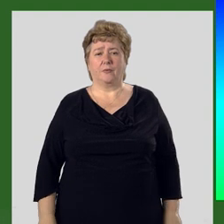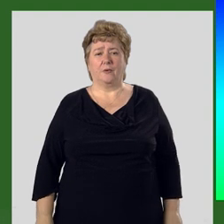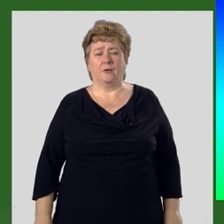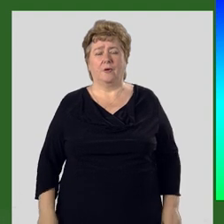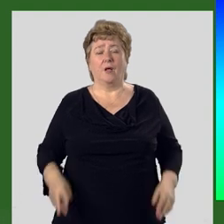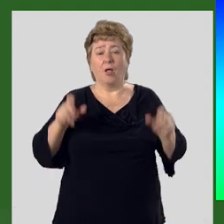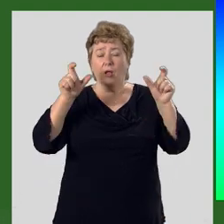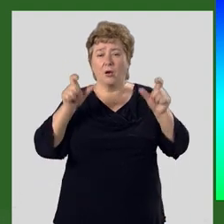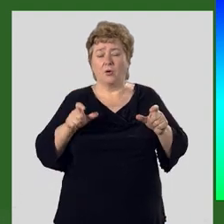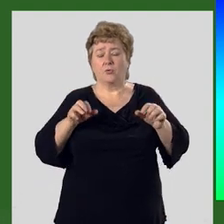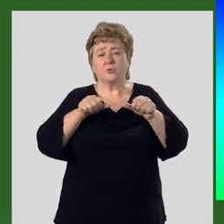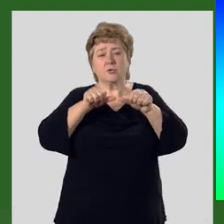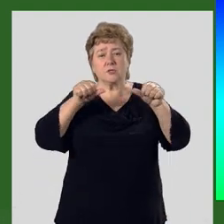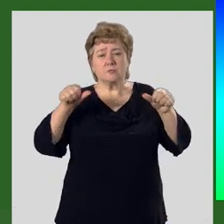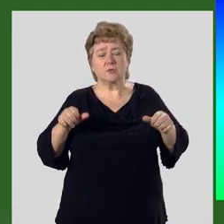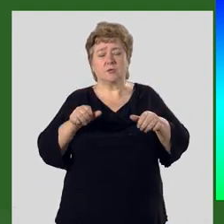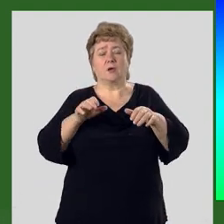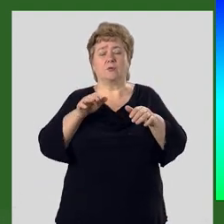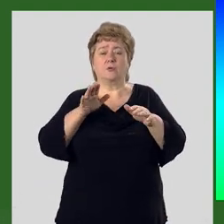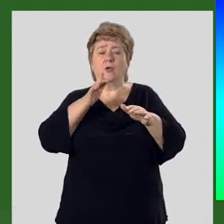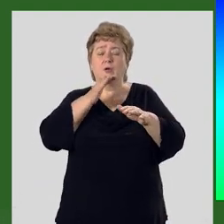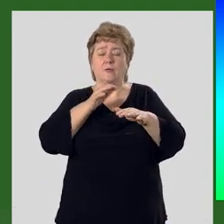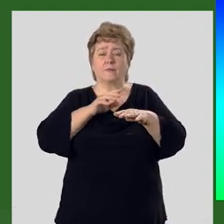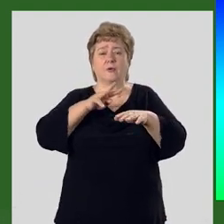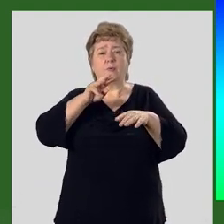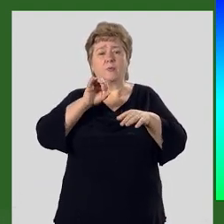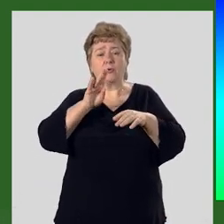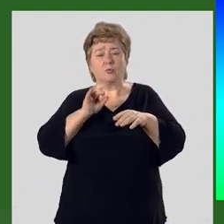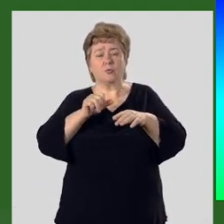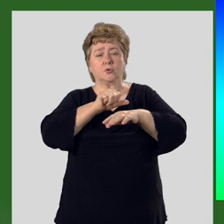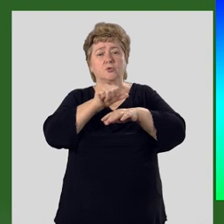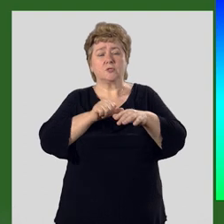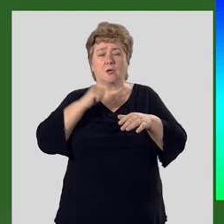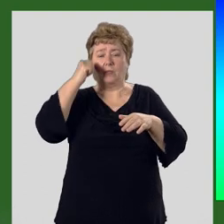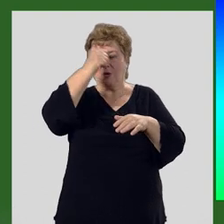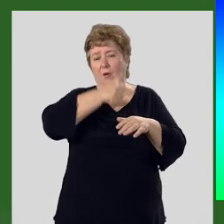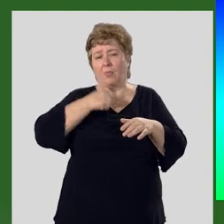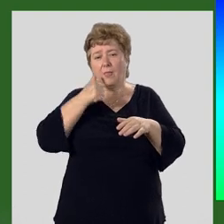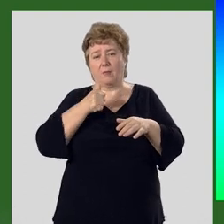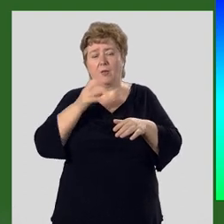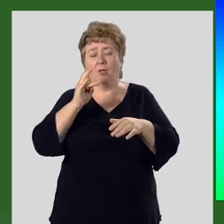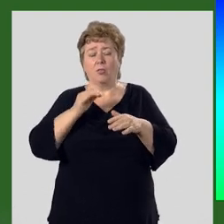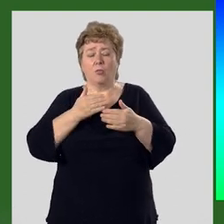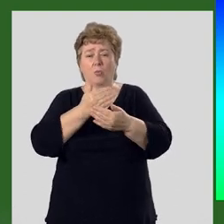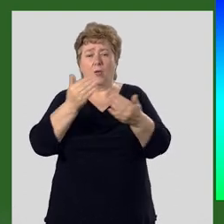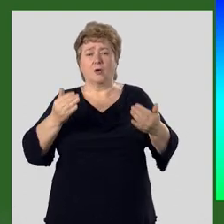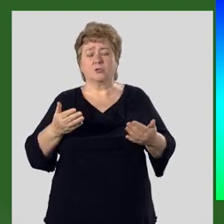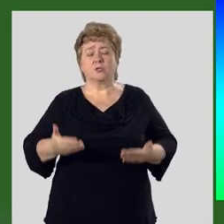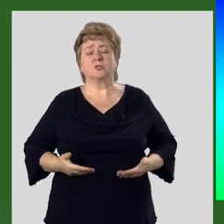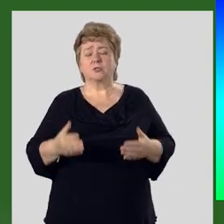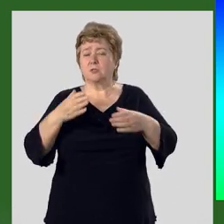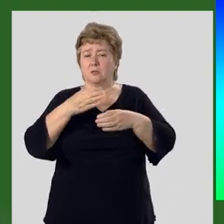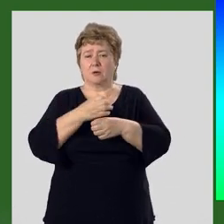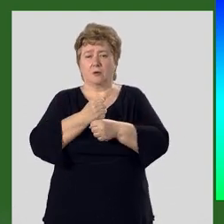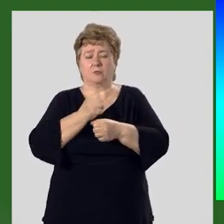Люди измеряют время минутами, часами и годами. Но наша жизнь слишком